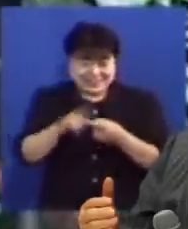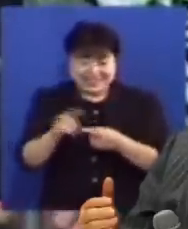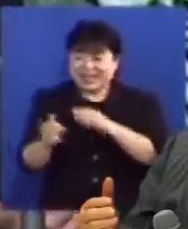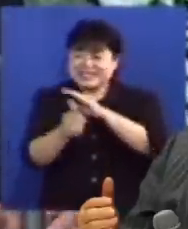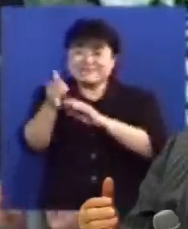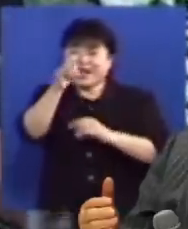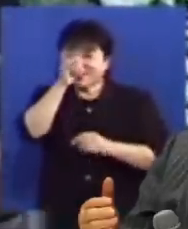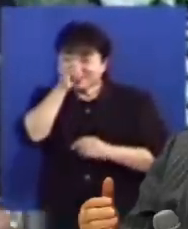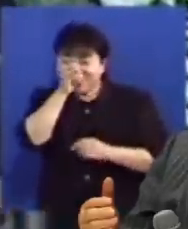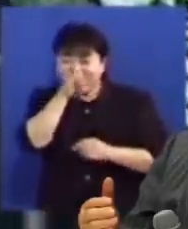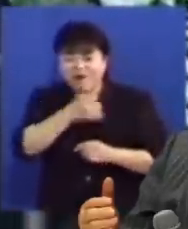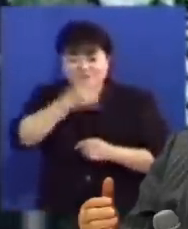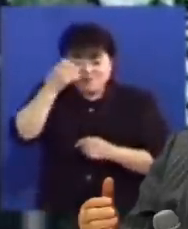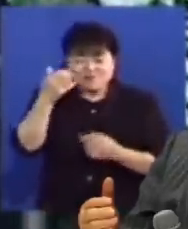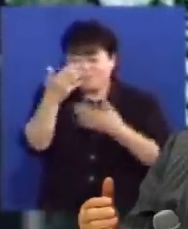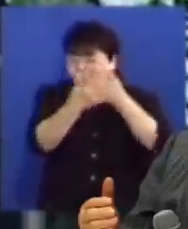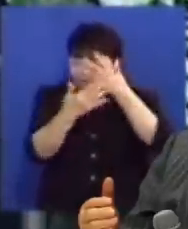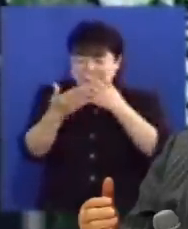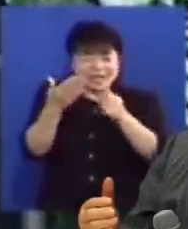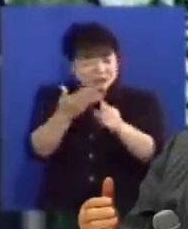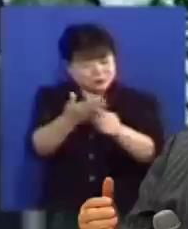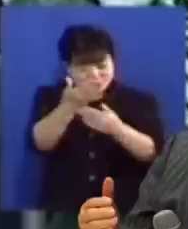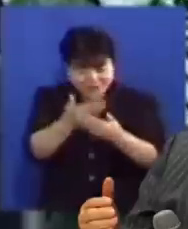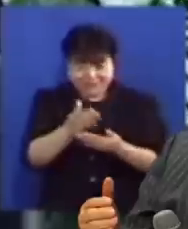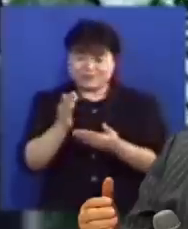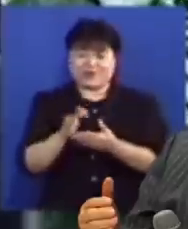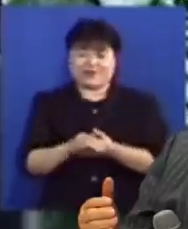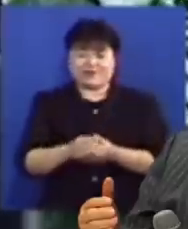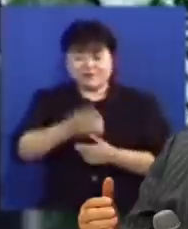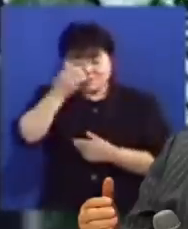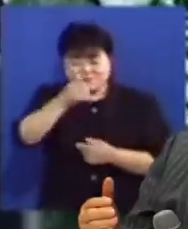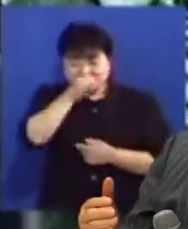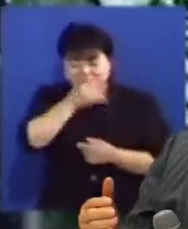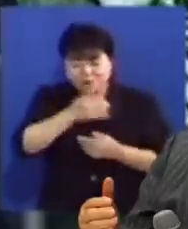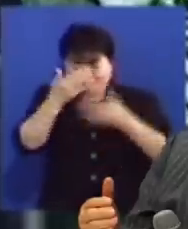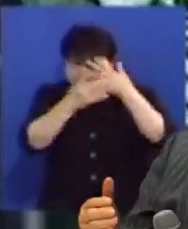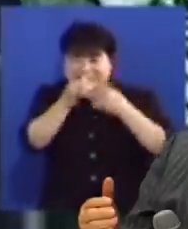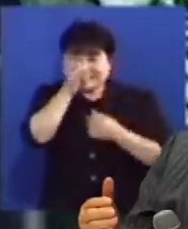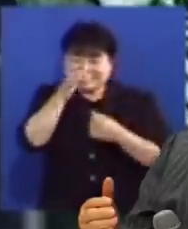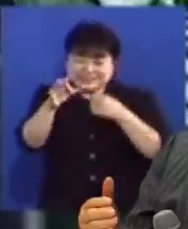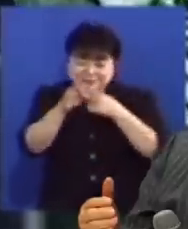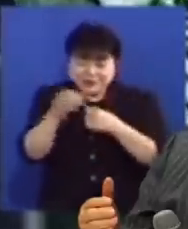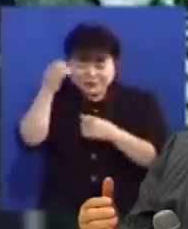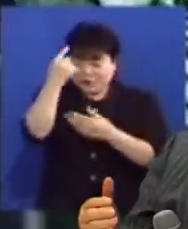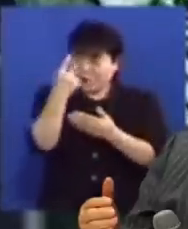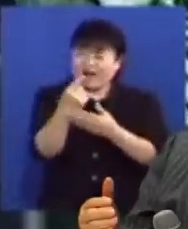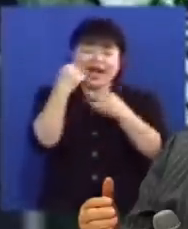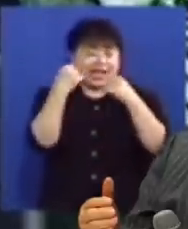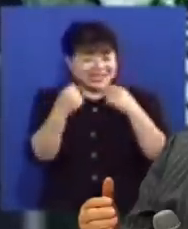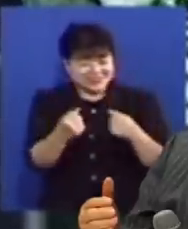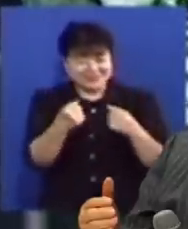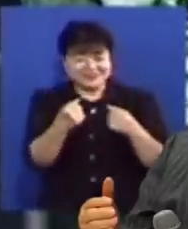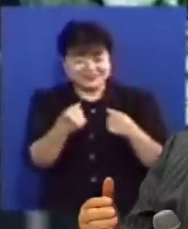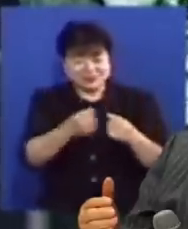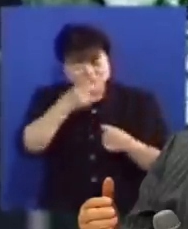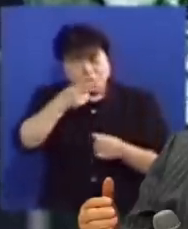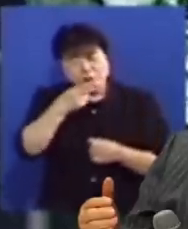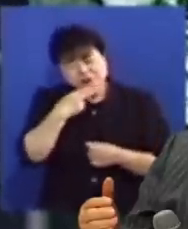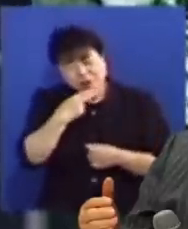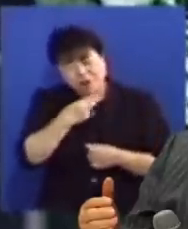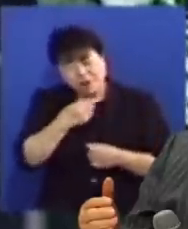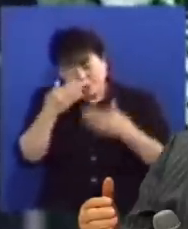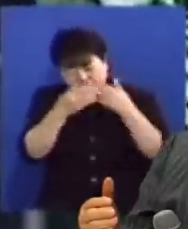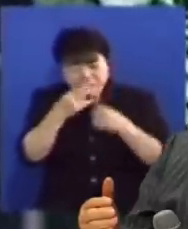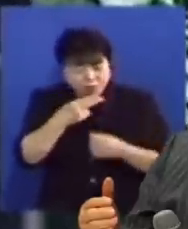방언을 꿈과 환상을 주시는 것입니다 꿈이 있고 환상이 있으면 성령이 와 계신 것입니다 꿈도 없고